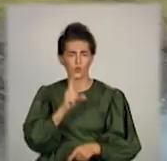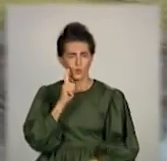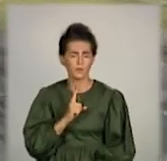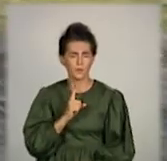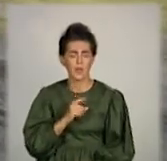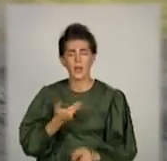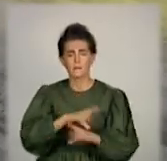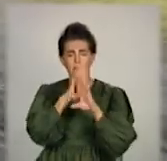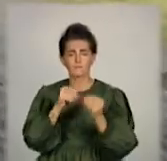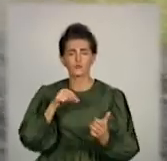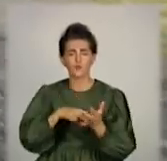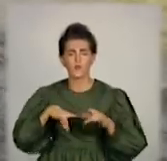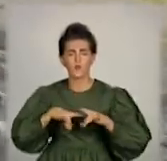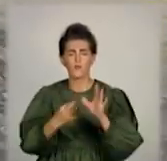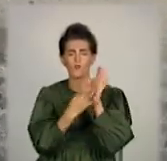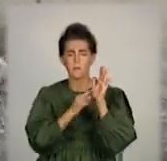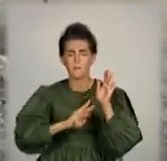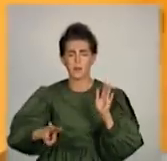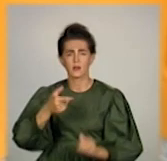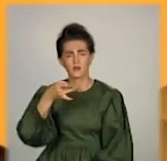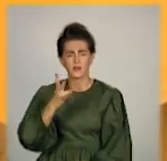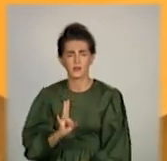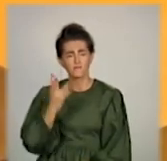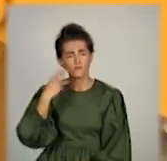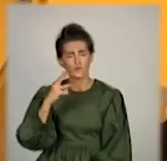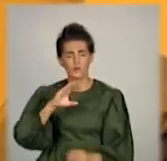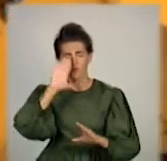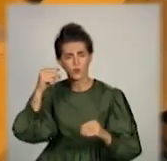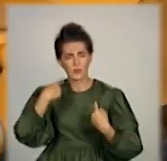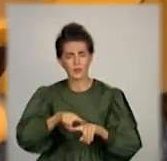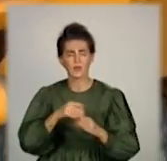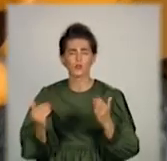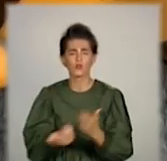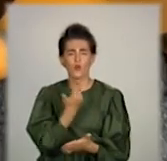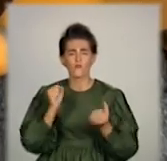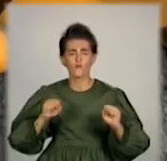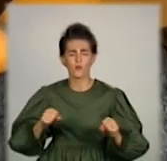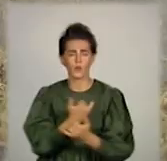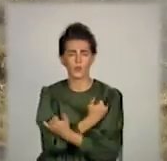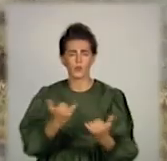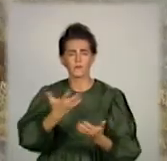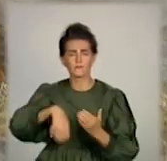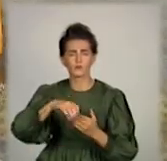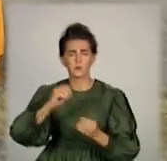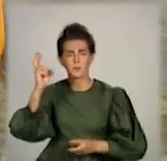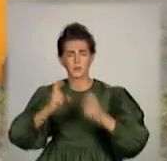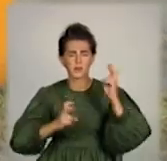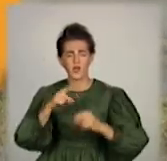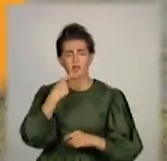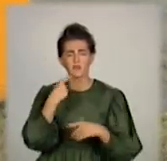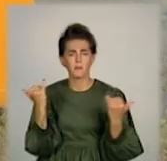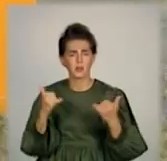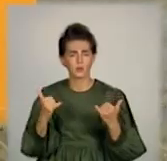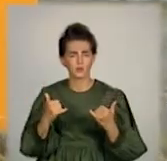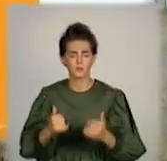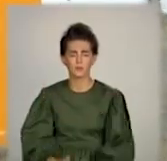Вартість бульдозера – 8 мільйонів гривень. Сучасна техніка – це нові можливості для всього підприємства. Впевнені металурги.